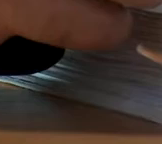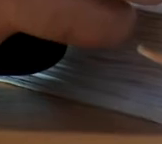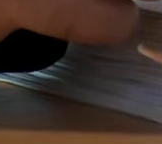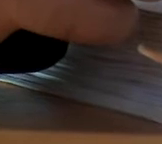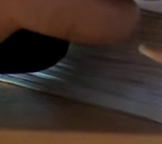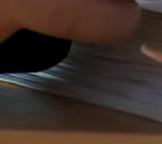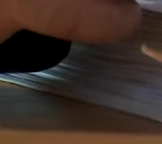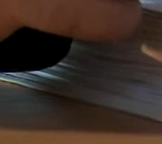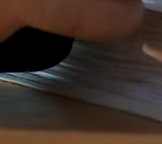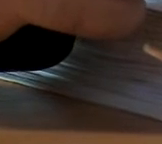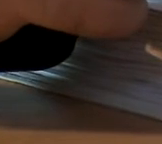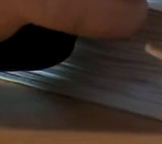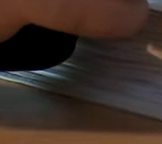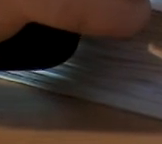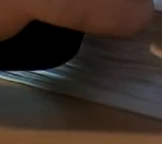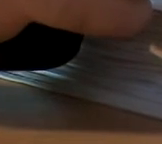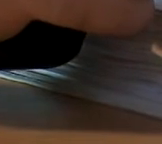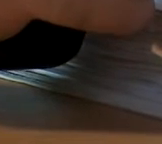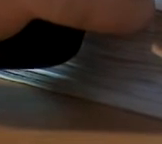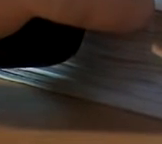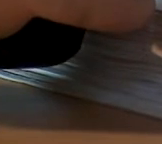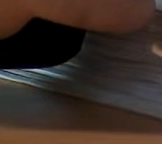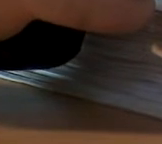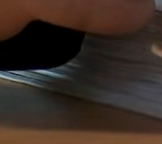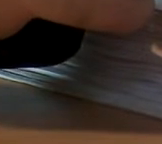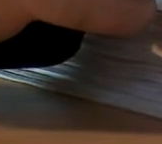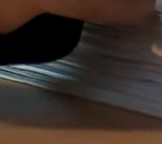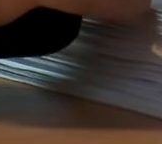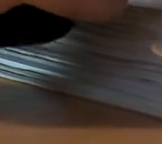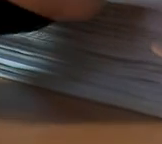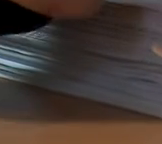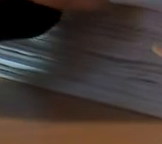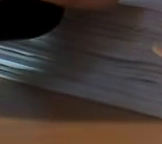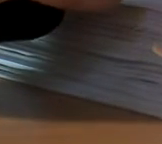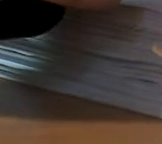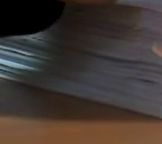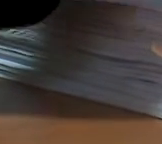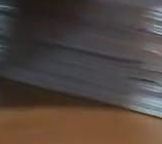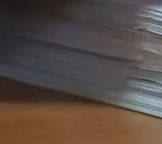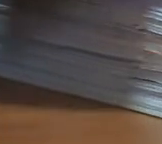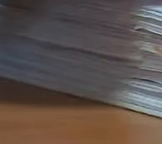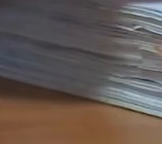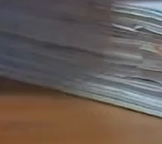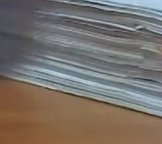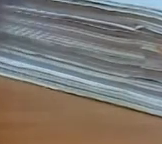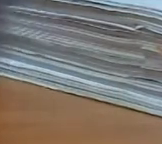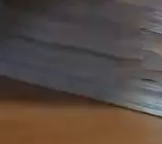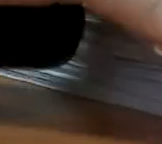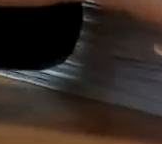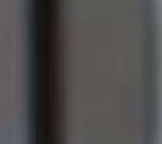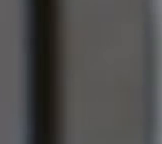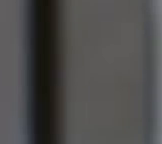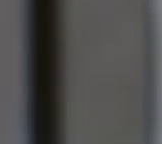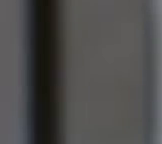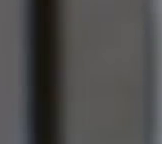Нанесені численні коло та різані рани в області перед пліччя та різана рана шиї зліва. Зайовником є Ордені охорони здоров